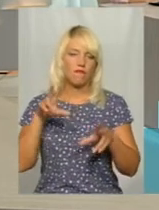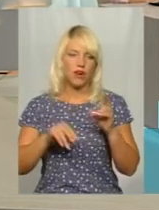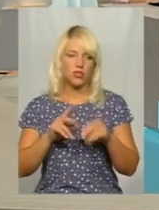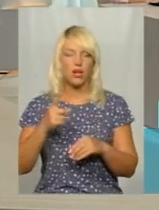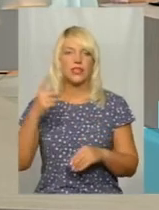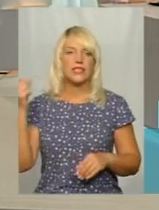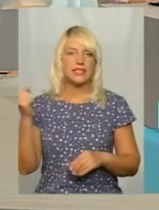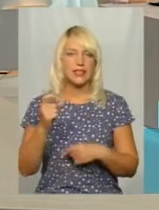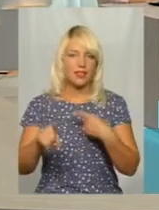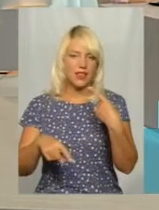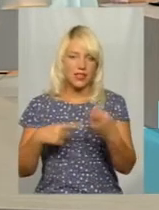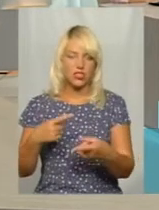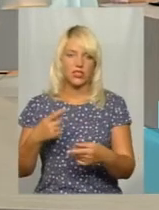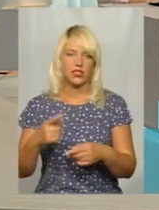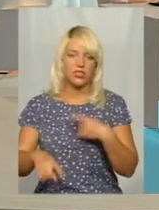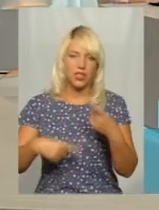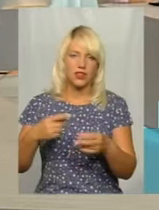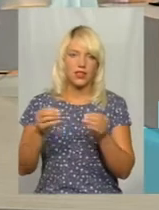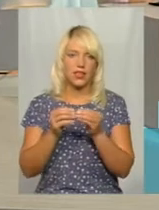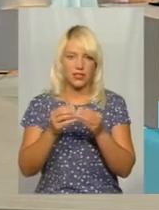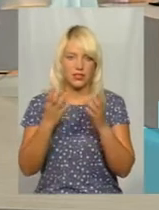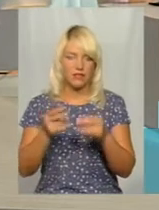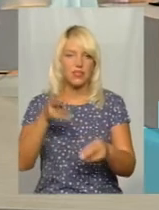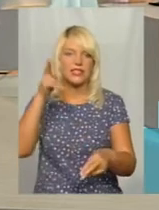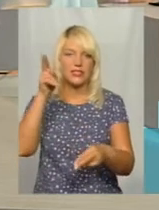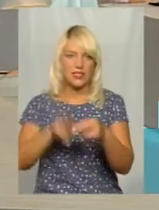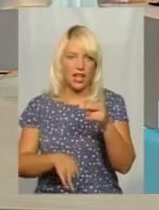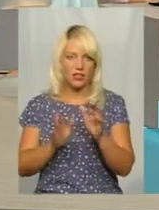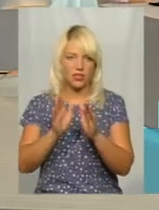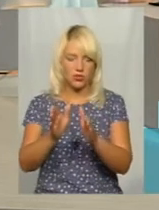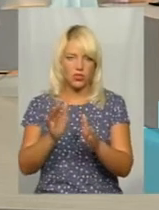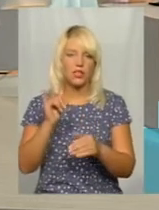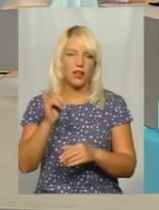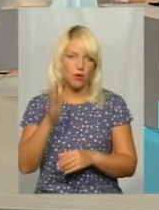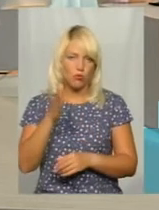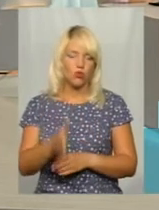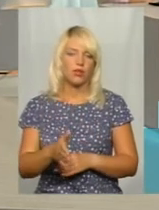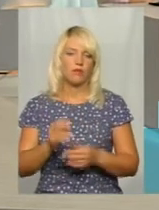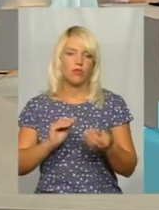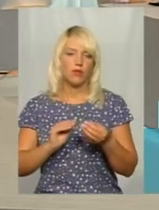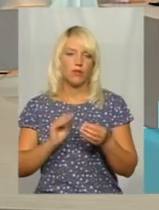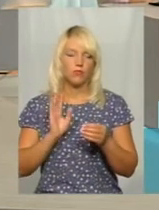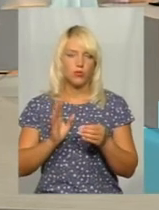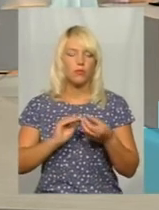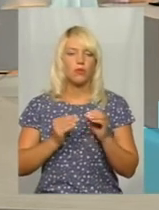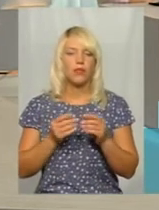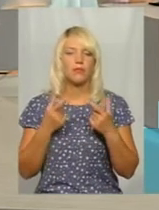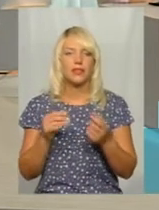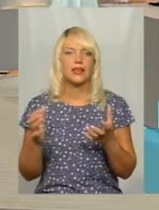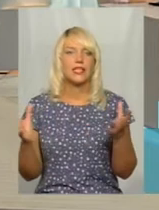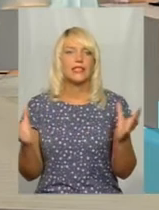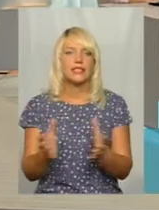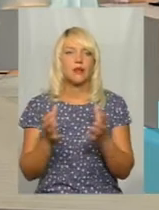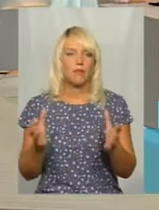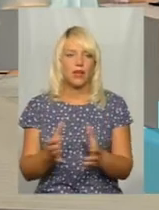тиждень, можливо, за десять днів закінчиться. І тоді вже буде проблема, стане дійсно, де зберігати,